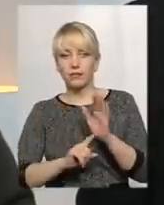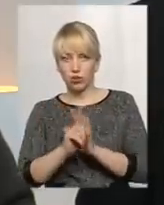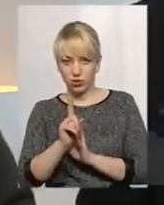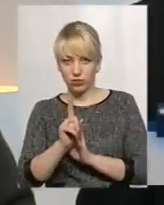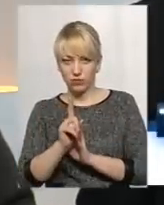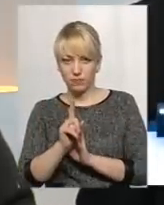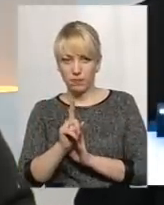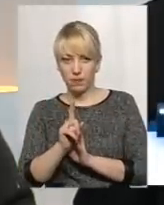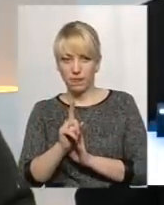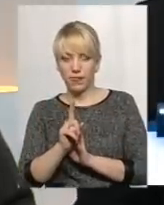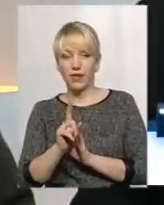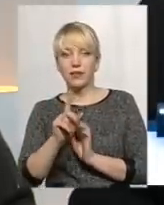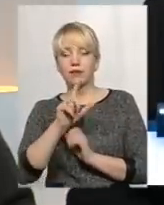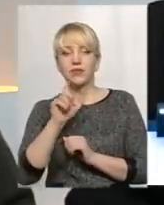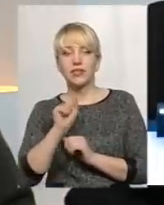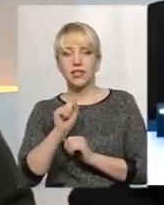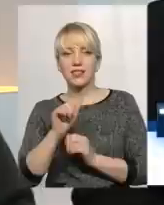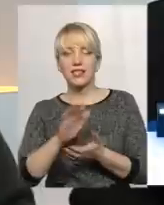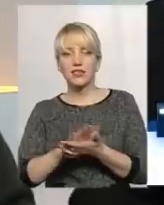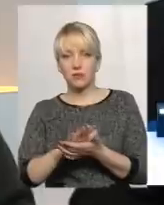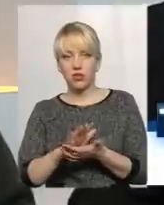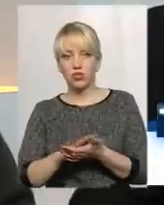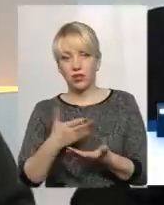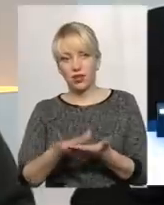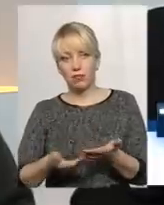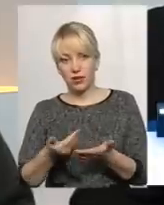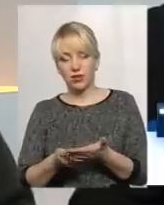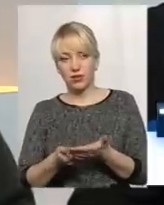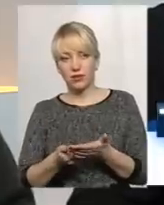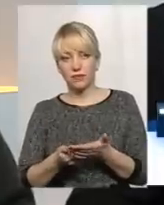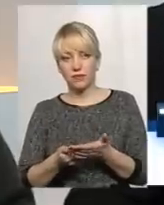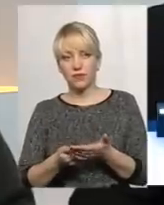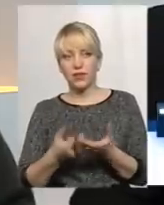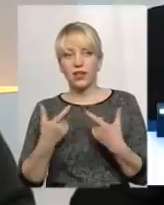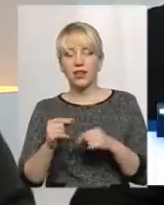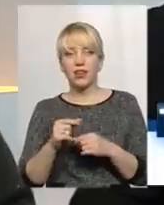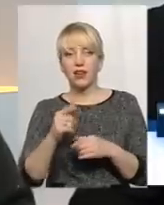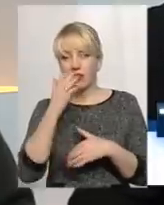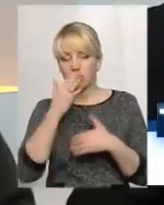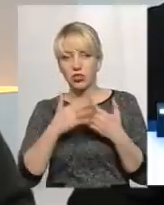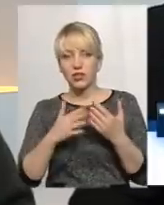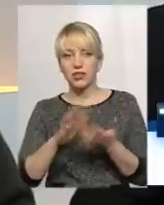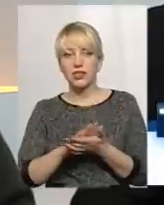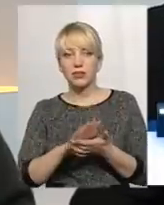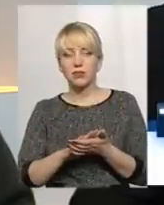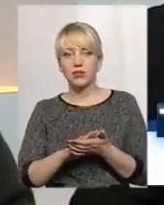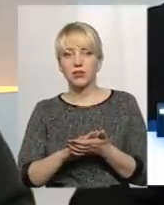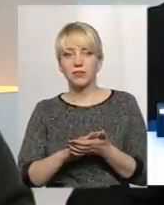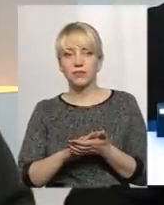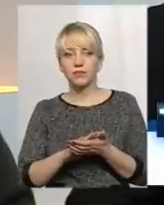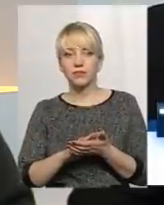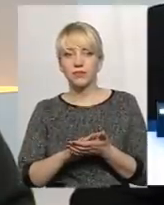за засмічення, наприклад, за засмічення. Де ви бачаєте засмічення? Де акт засмічення?